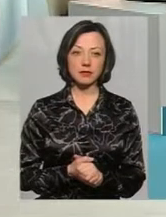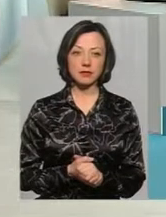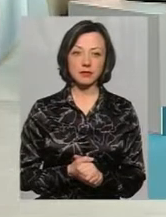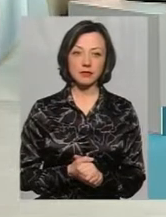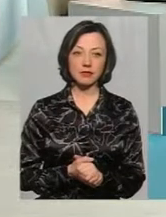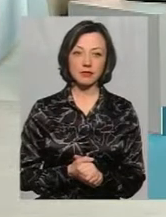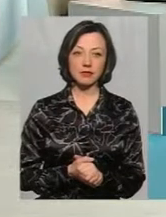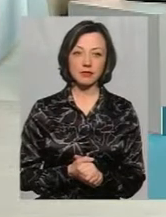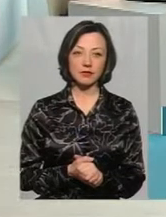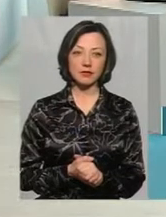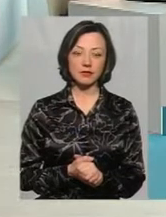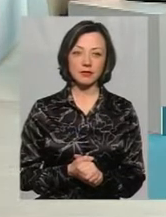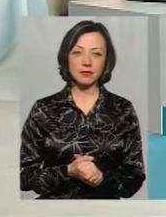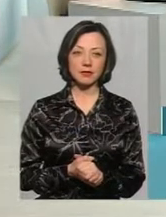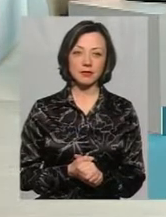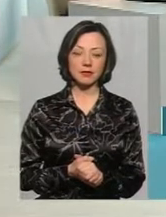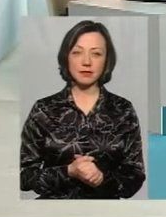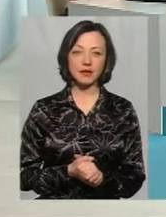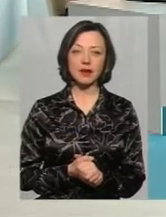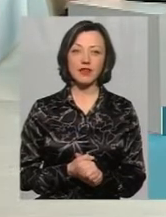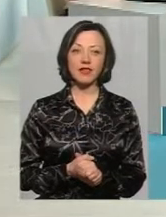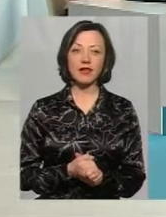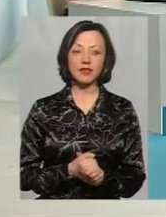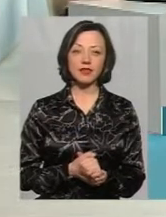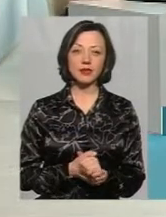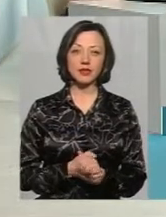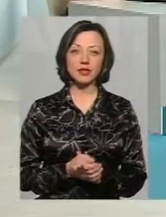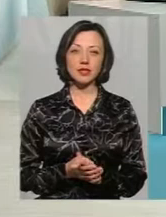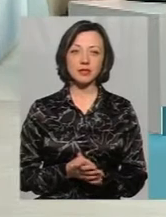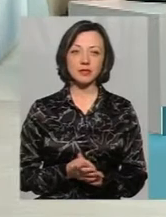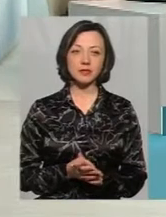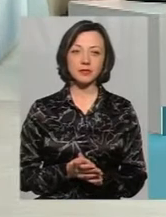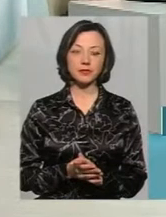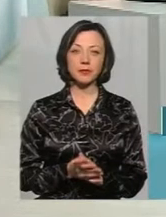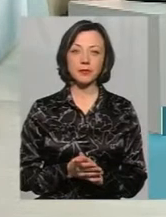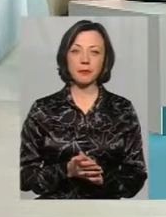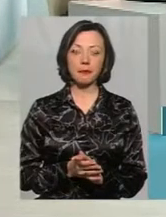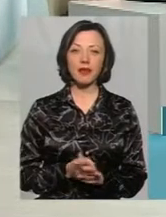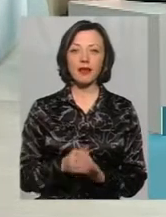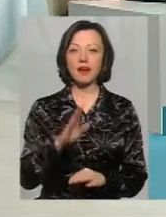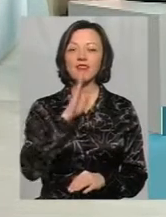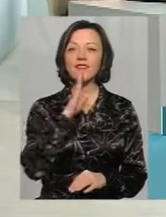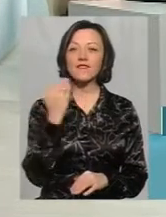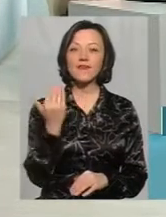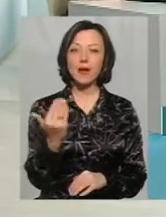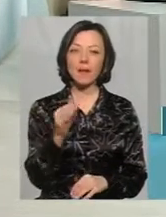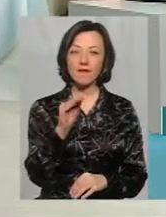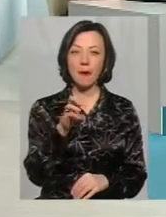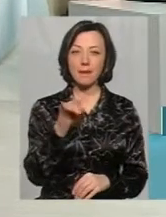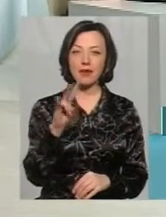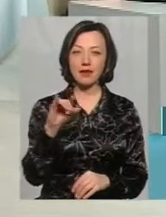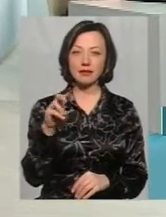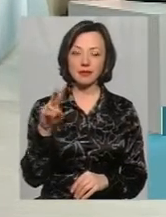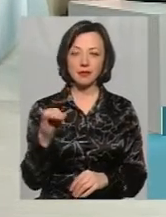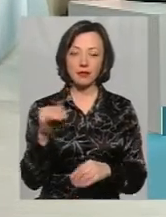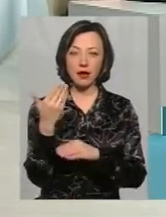феміністські, я так розумію. Я хочу в комуністичні. Чи комуністичні? Ні, не комуністичні, феміністичні. Феміністські прапори. По-перше,